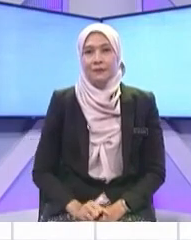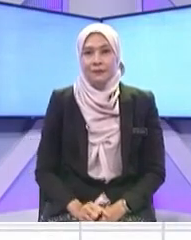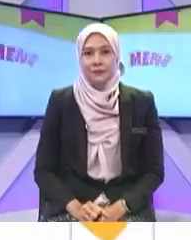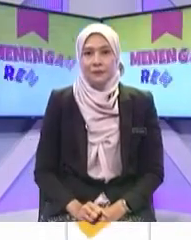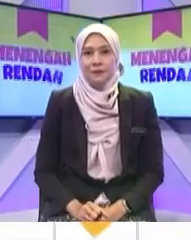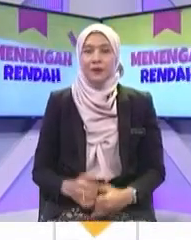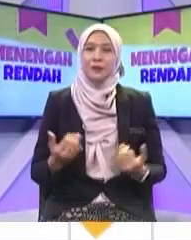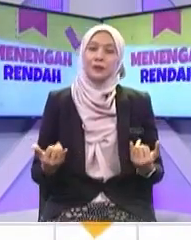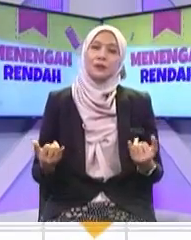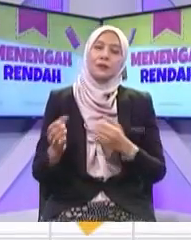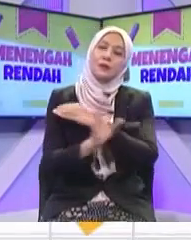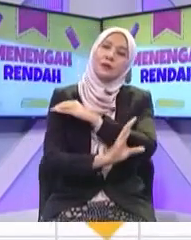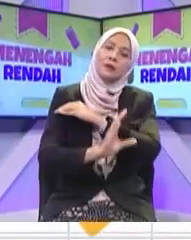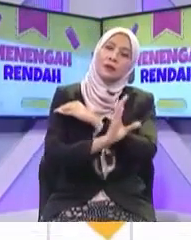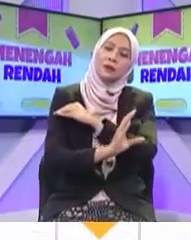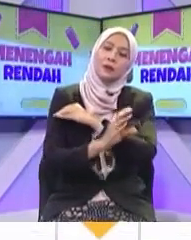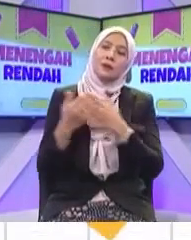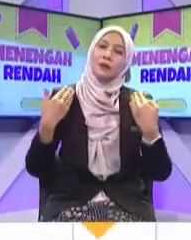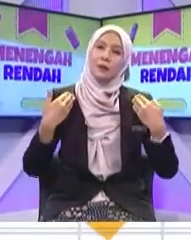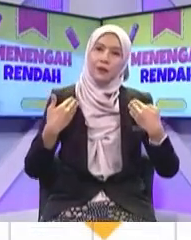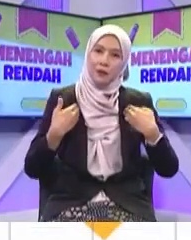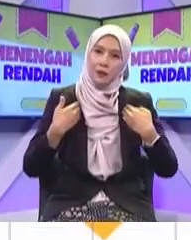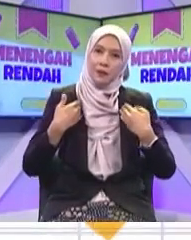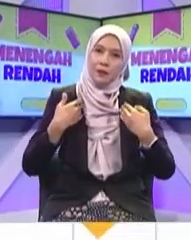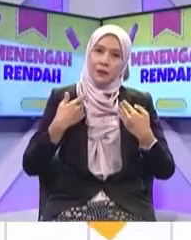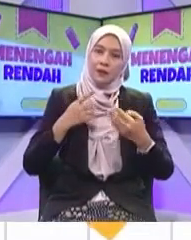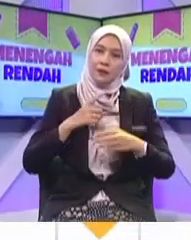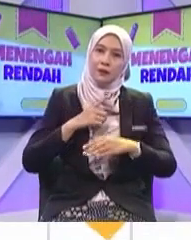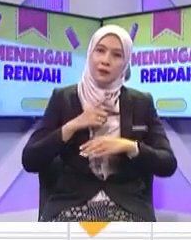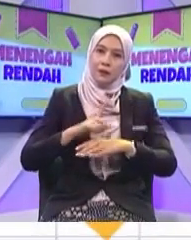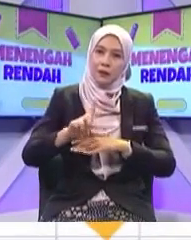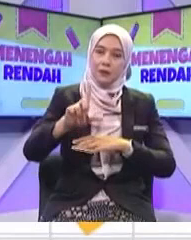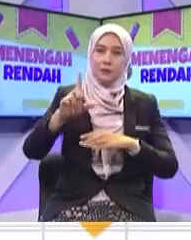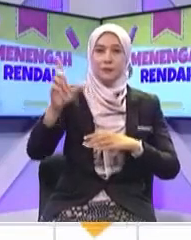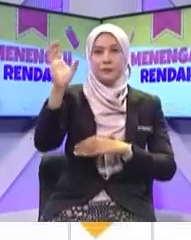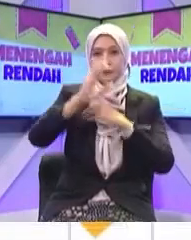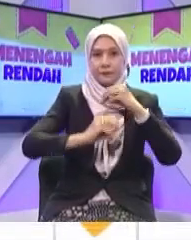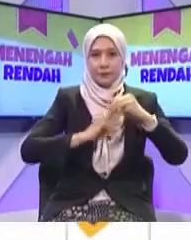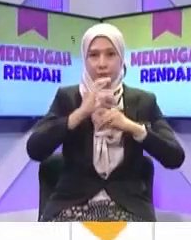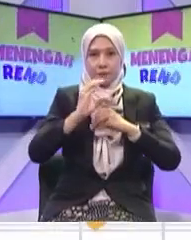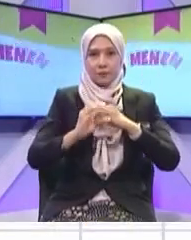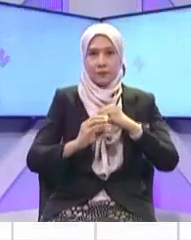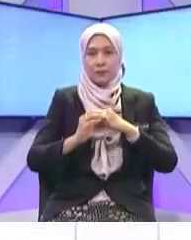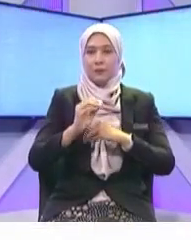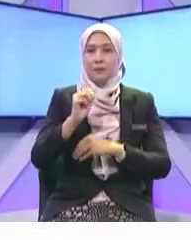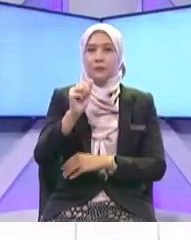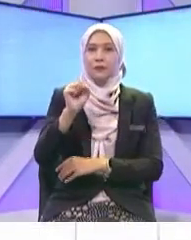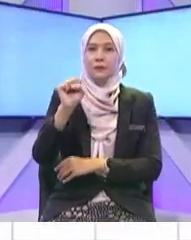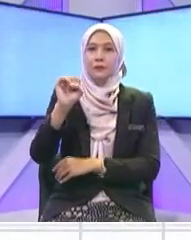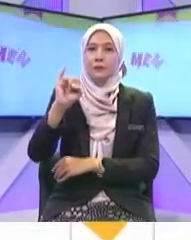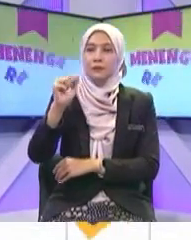Negara kita Mula melancarkan Satelit Asia Dikenai sebagai Pelancaran satelit Astia Timur Malaysia Mesat